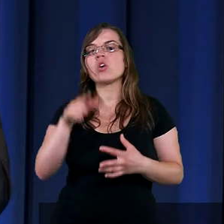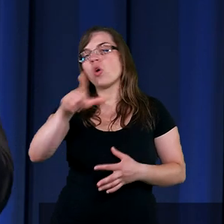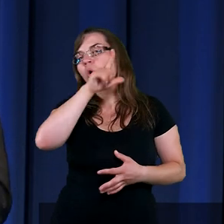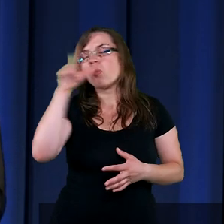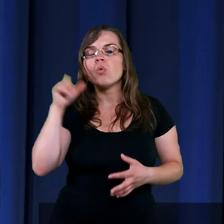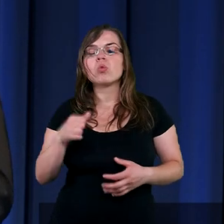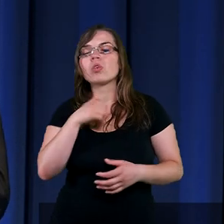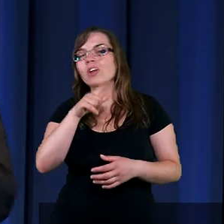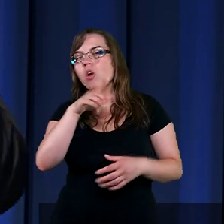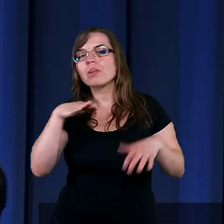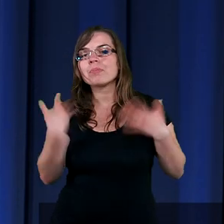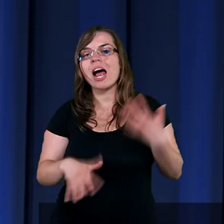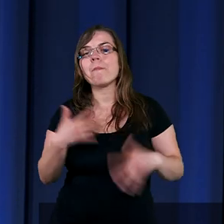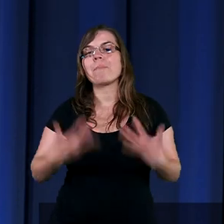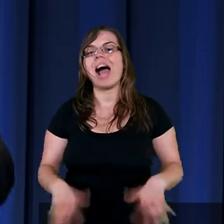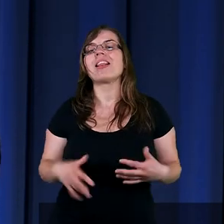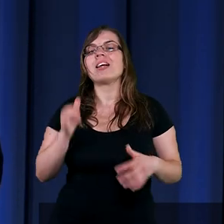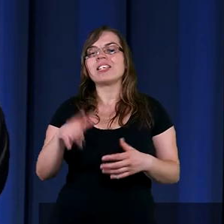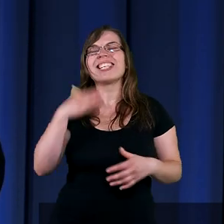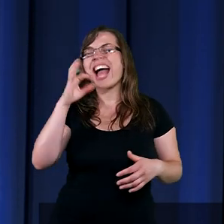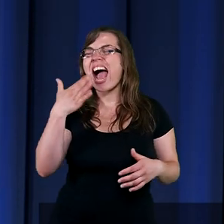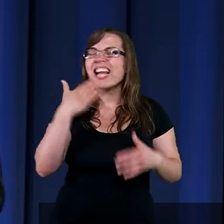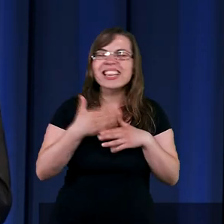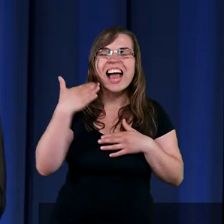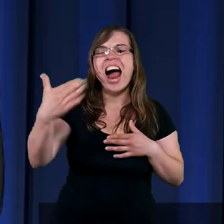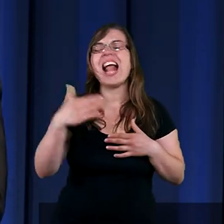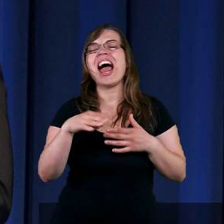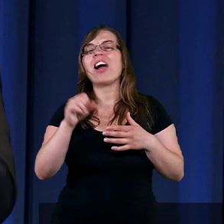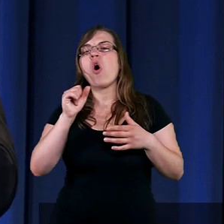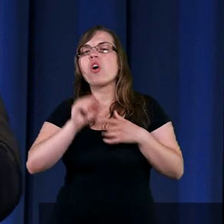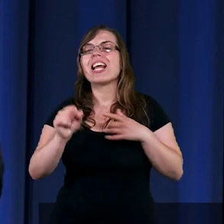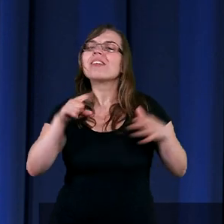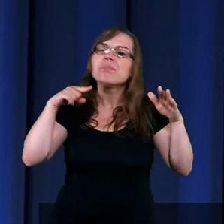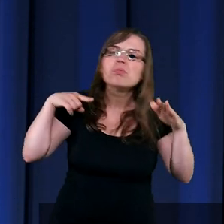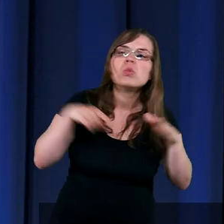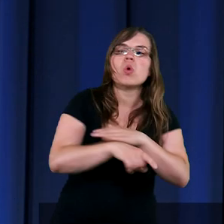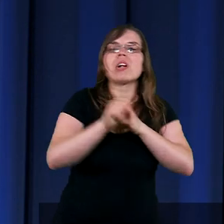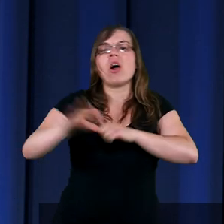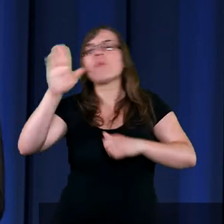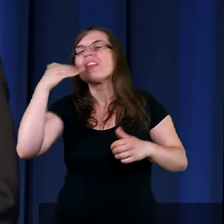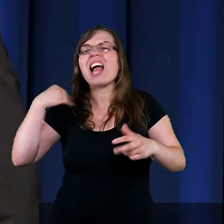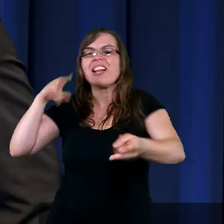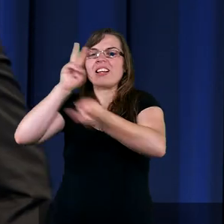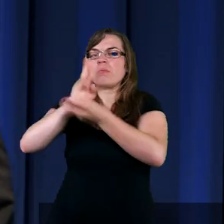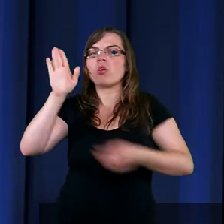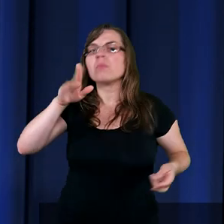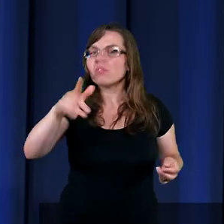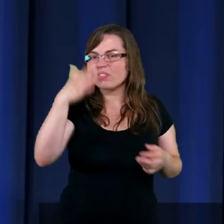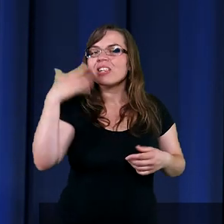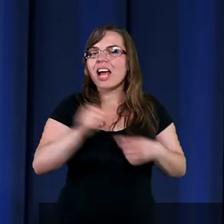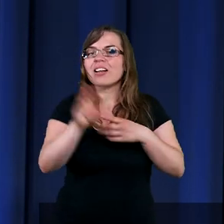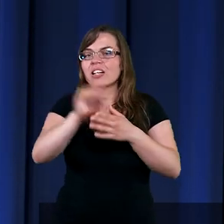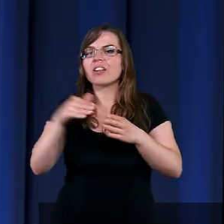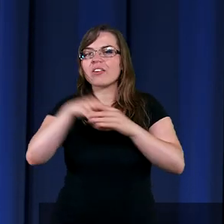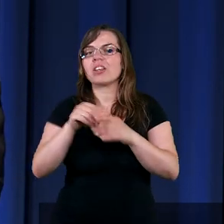kiedy ludzkość popada tak nisko, tak daleko od Boga ucieka, że nawet nie chce się z Nim spotkać. To są